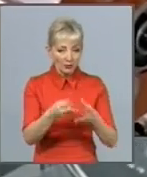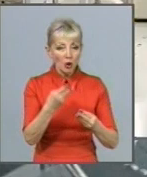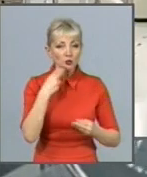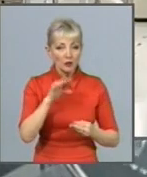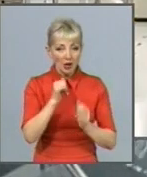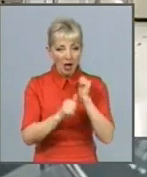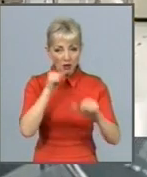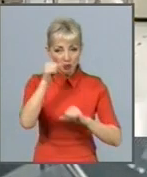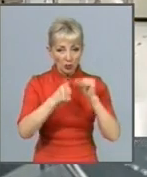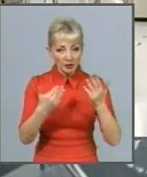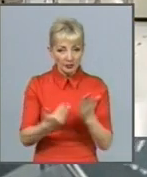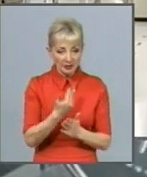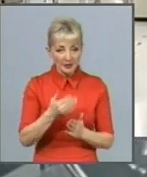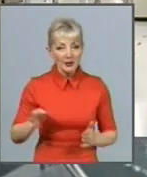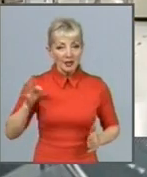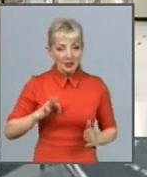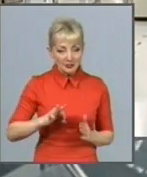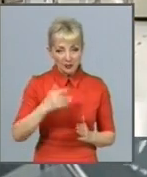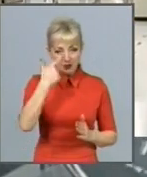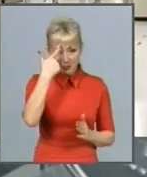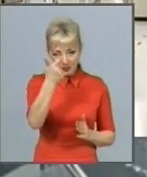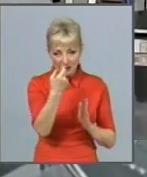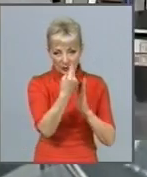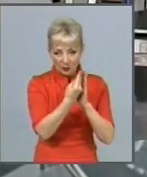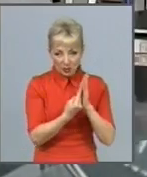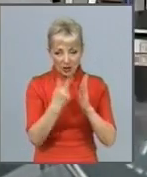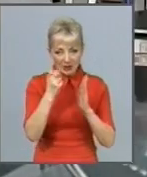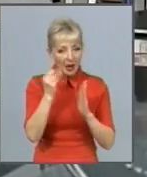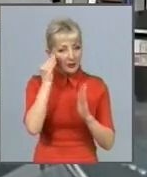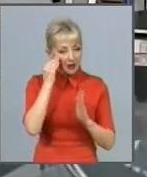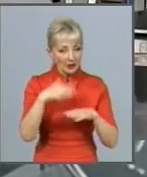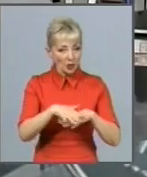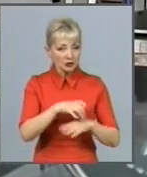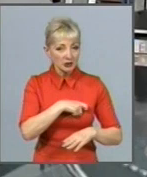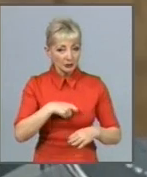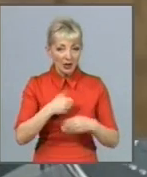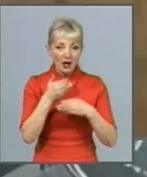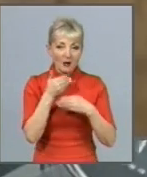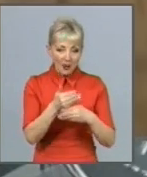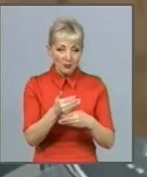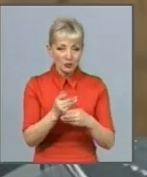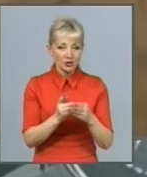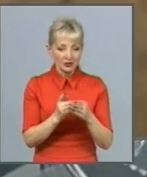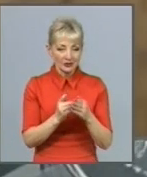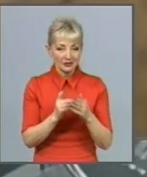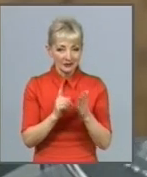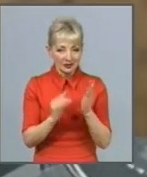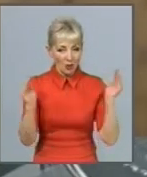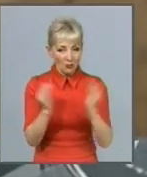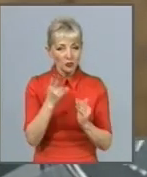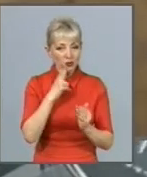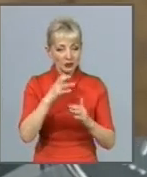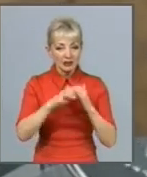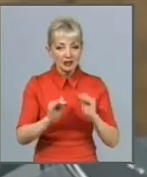Використання графічних попереджень, за думкою законотворців, допоможе запобігти початку куріння, особливо серед дітей та молоді, а також